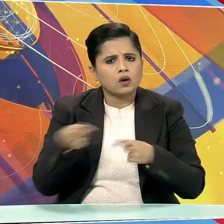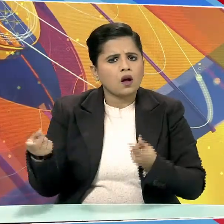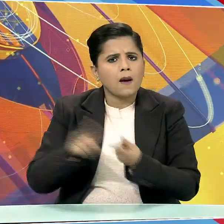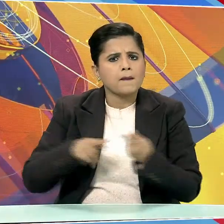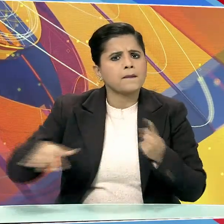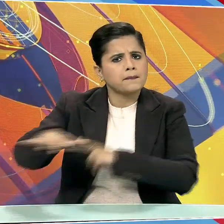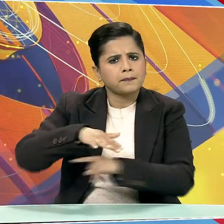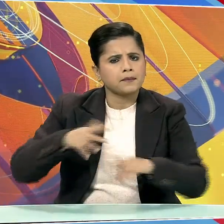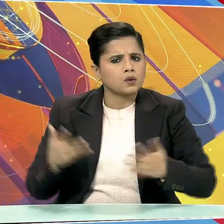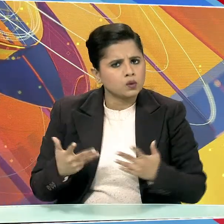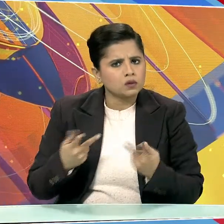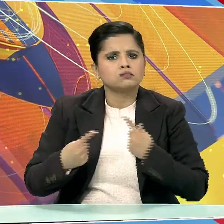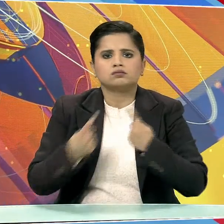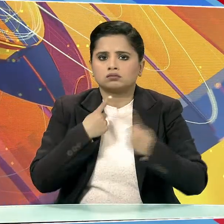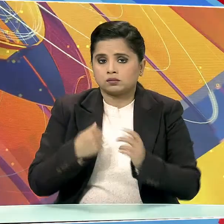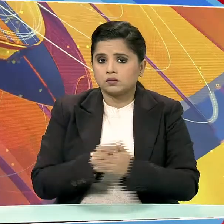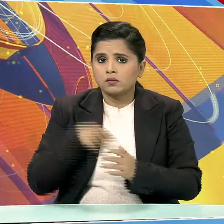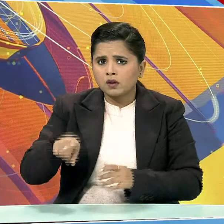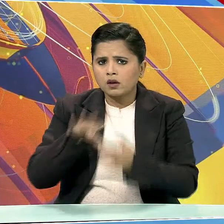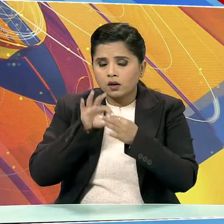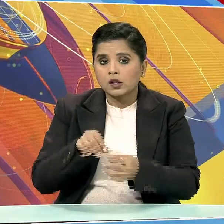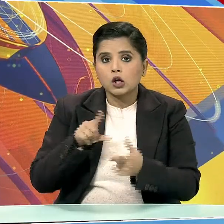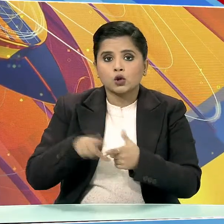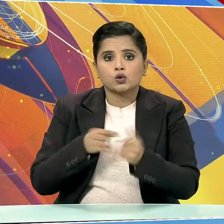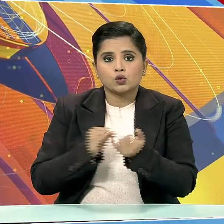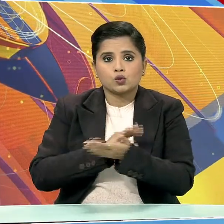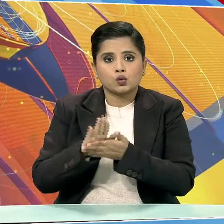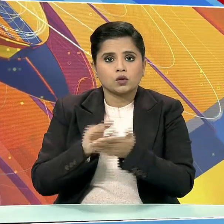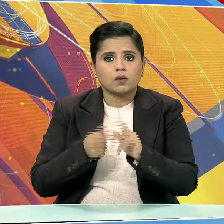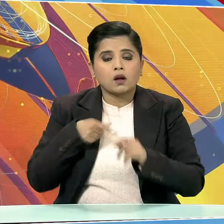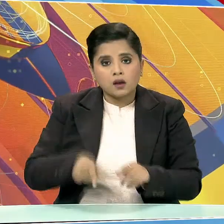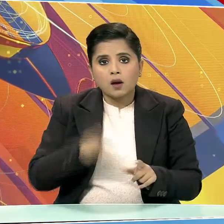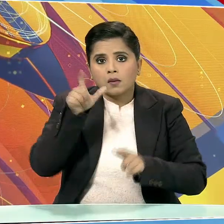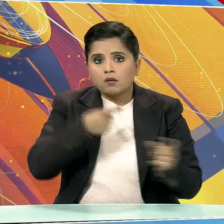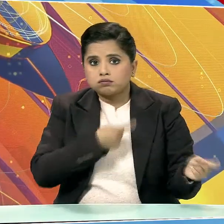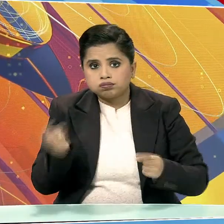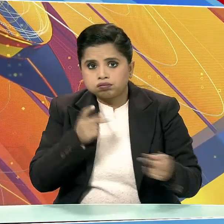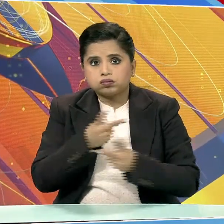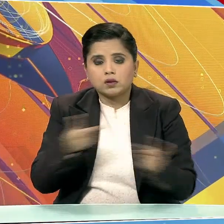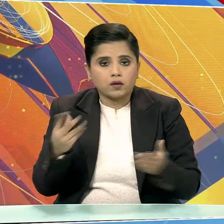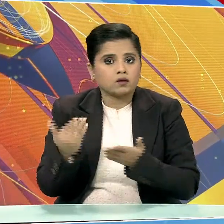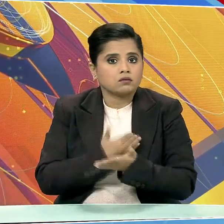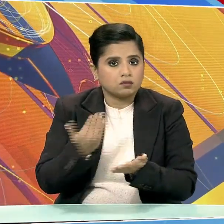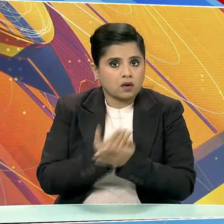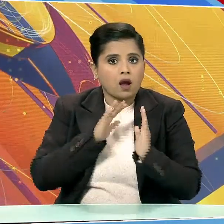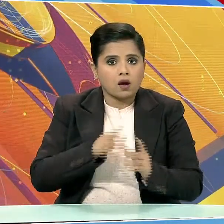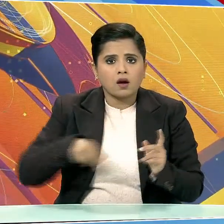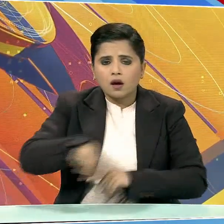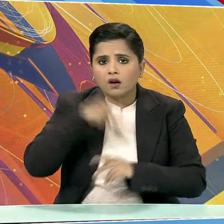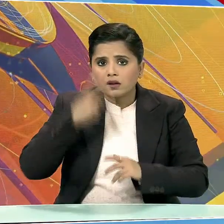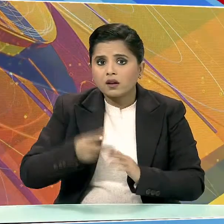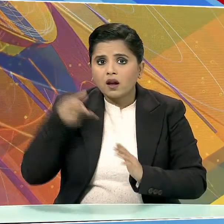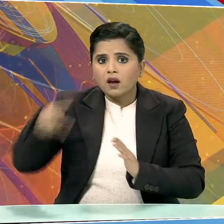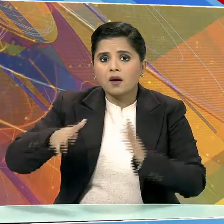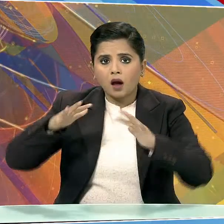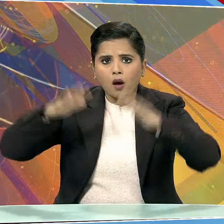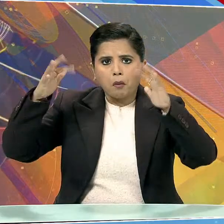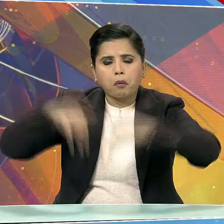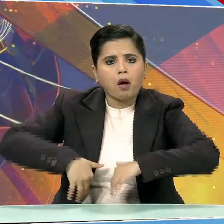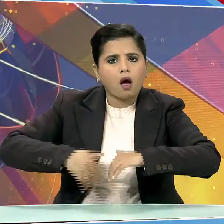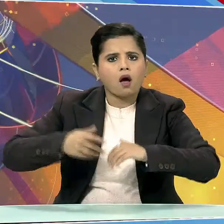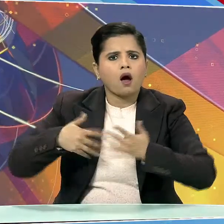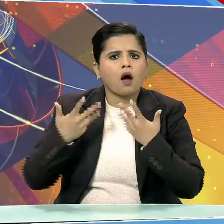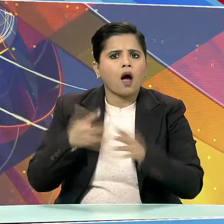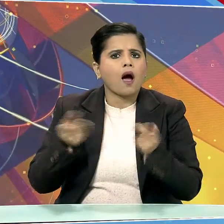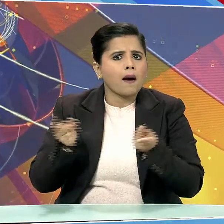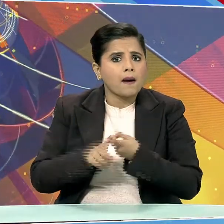की समिक्षा भी की। इस बीच जोशी मट में रहतकार जोर्शोर से जारी है। जमीन धसने की कारवनों की परताल के